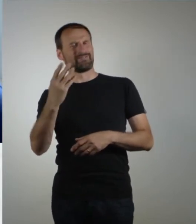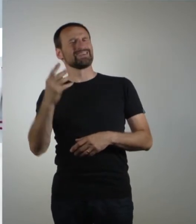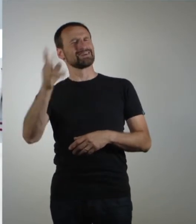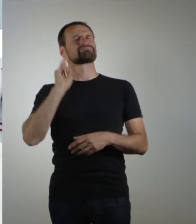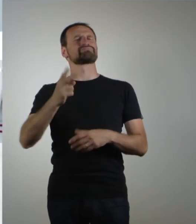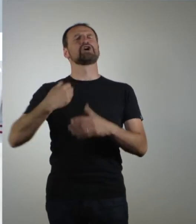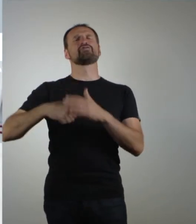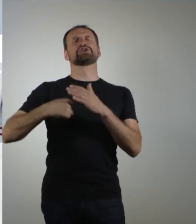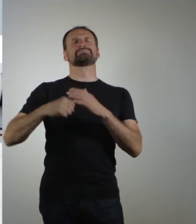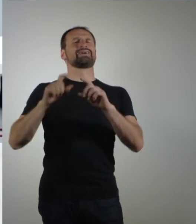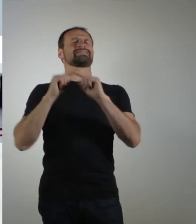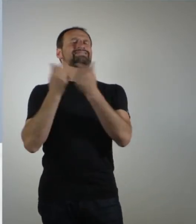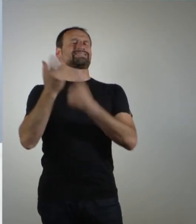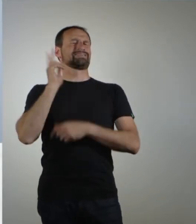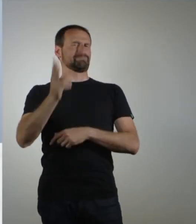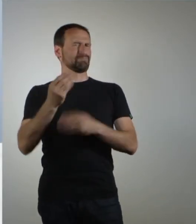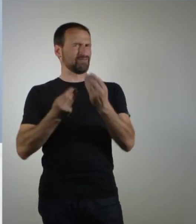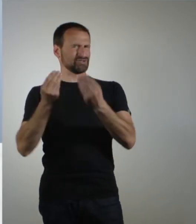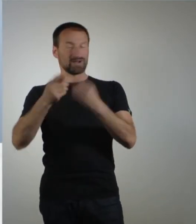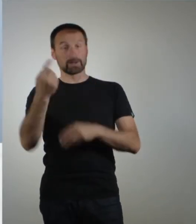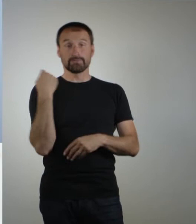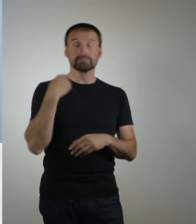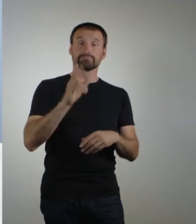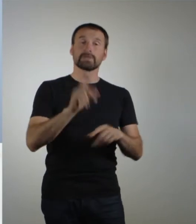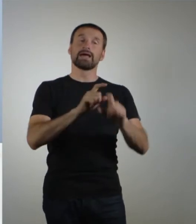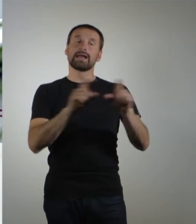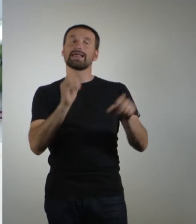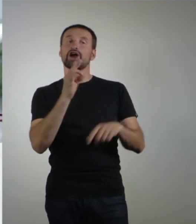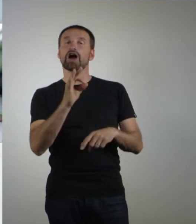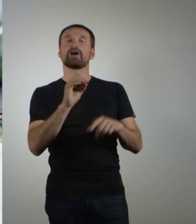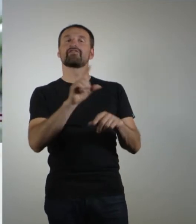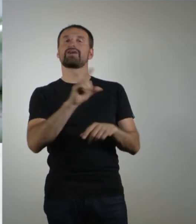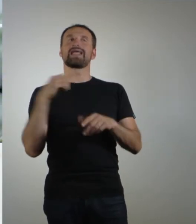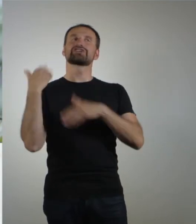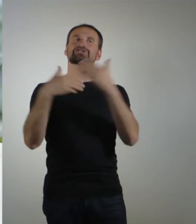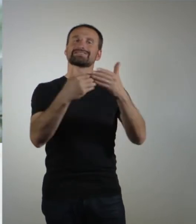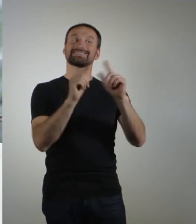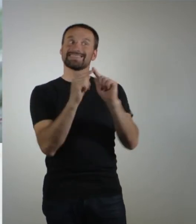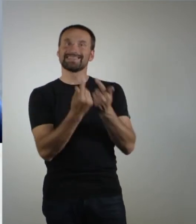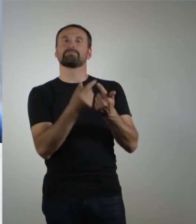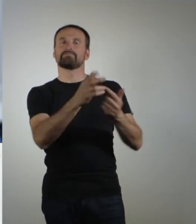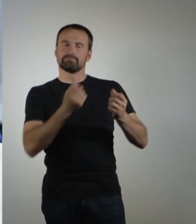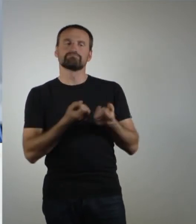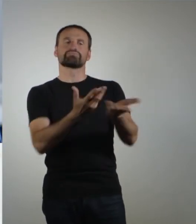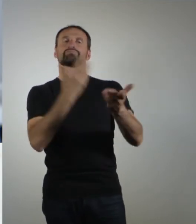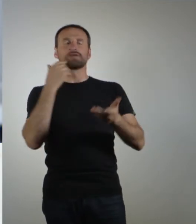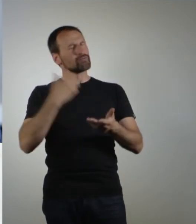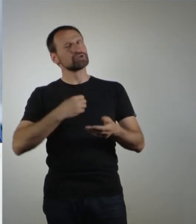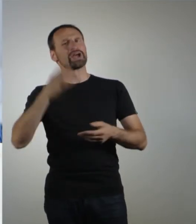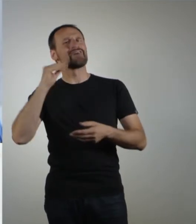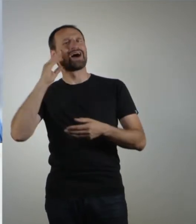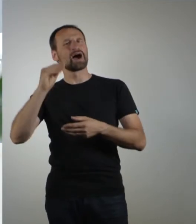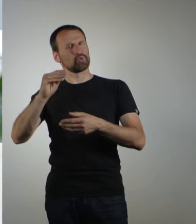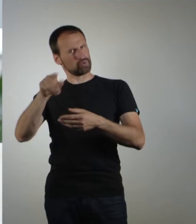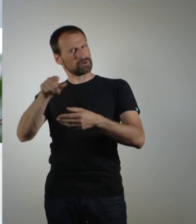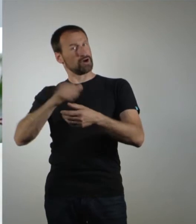Team. Und FIFA-Spieler, die haben im Endeffekt gesagt, wir wollen die Jugendförderung im E-Sport halt weiter vorantreiben und bringen die Erfahrung aus dem Fußball